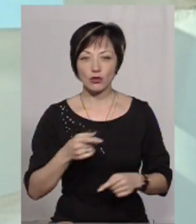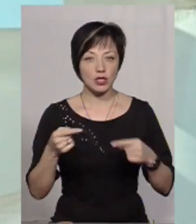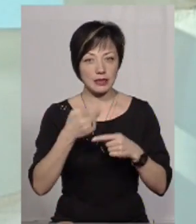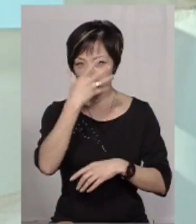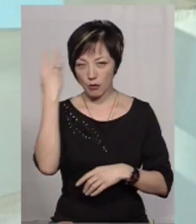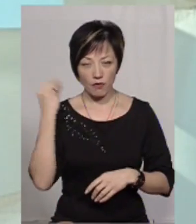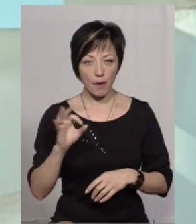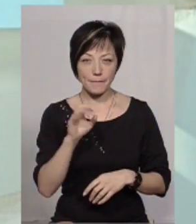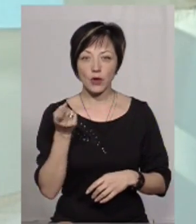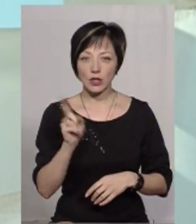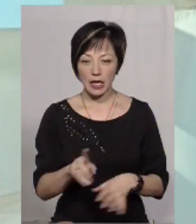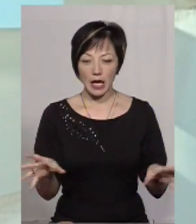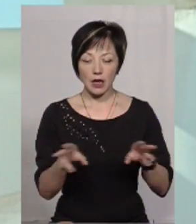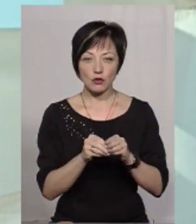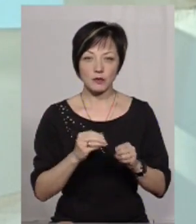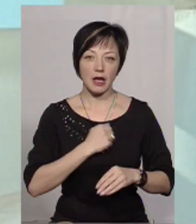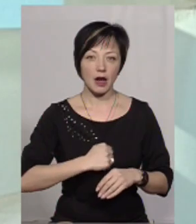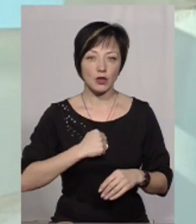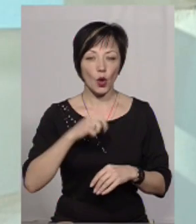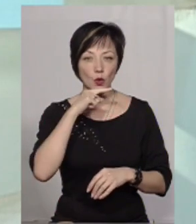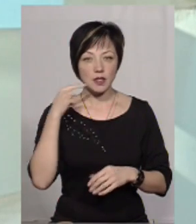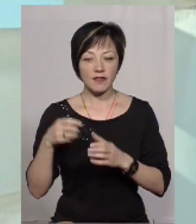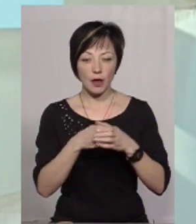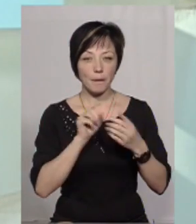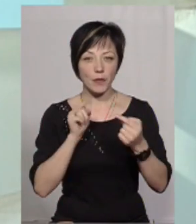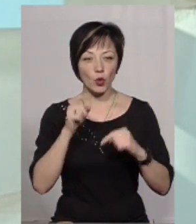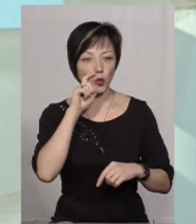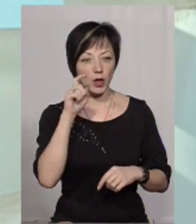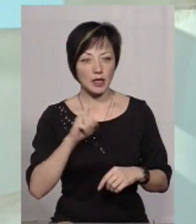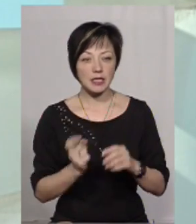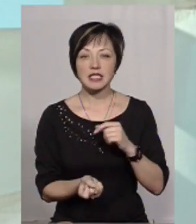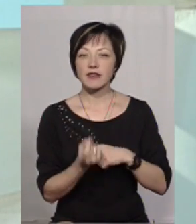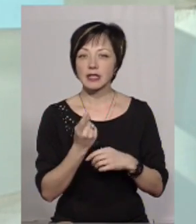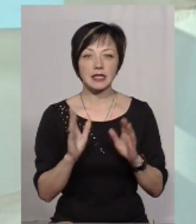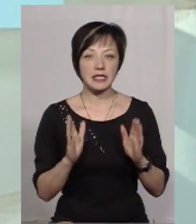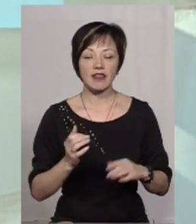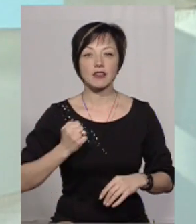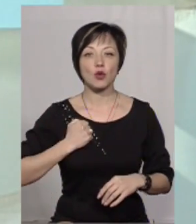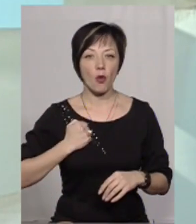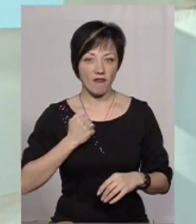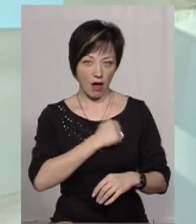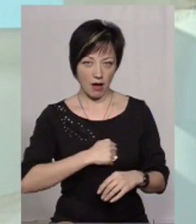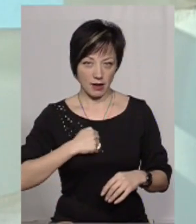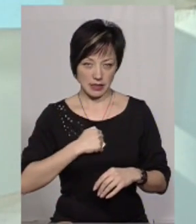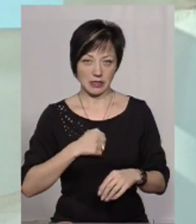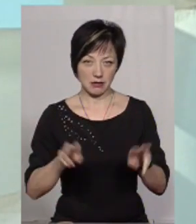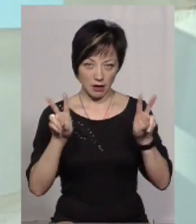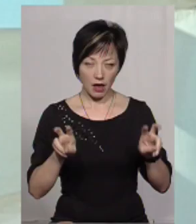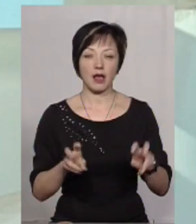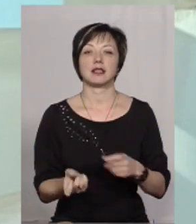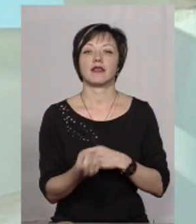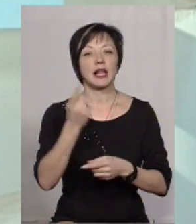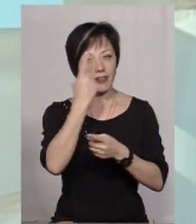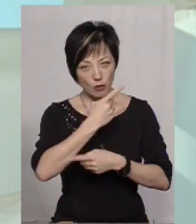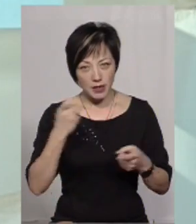забуваємо про те, що разом з агресією Російської Федерації проти України в з'явилася не тільки військова агресія, в нас з'явилася і